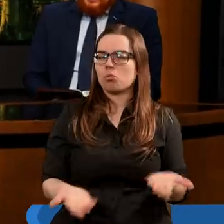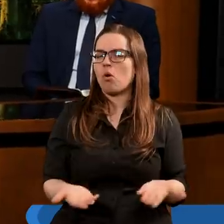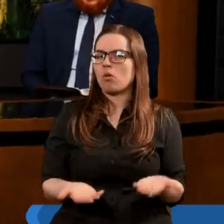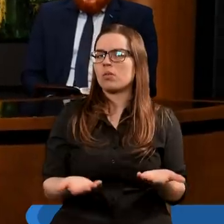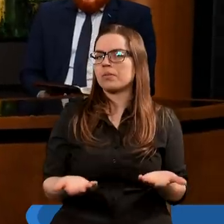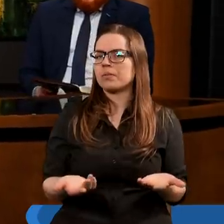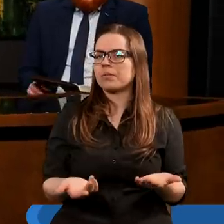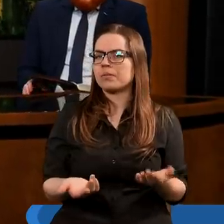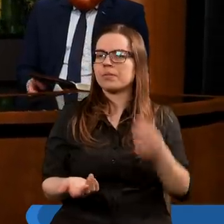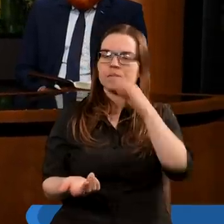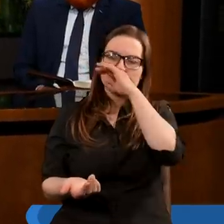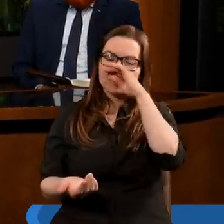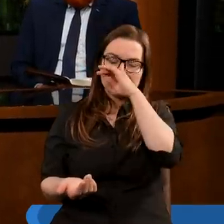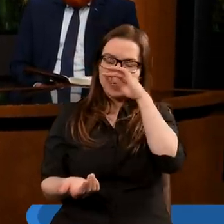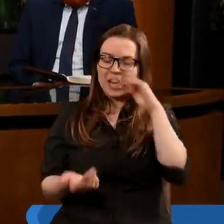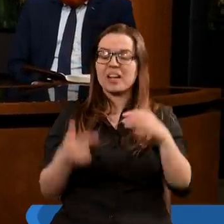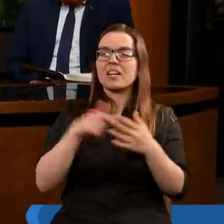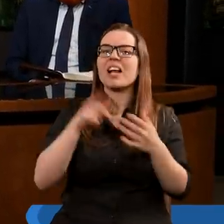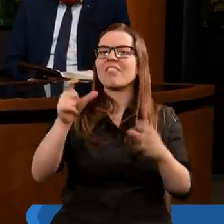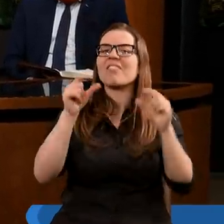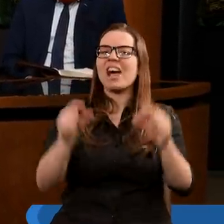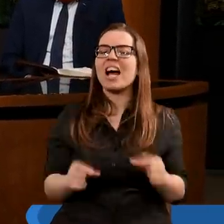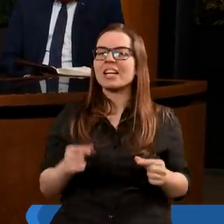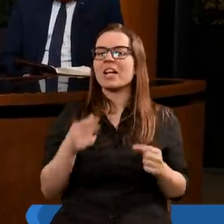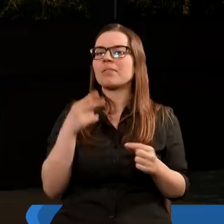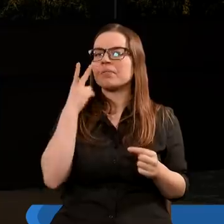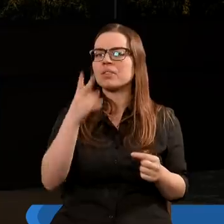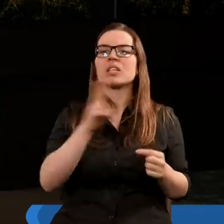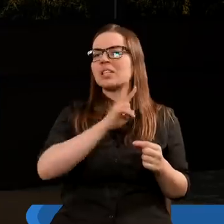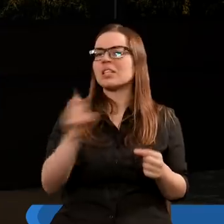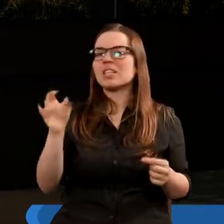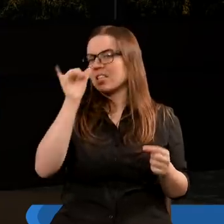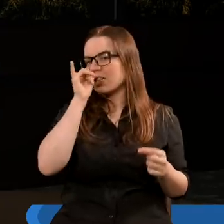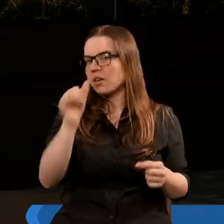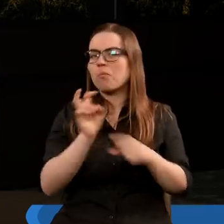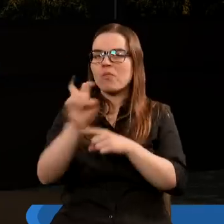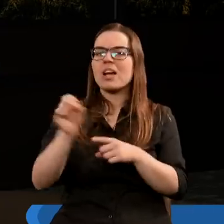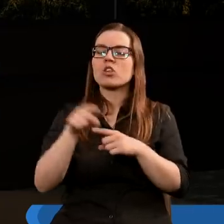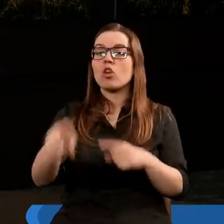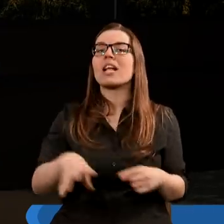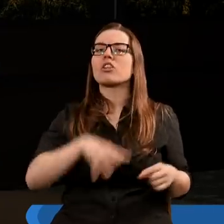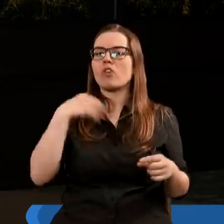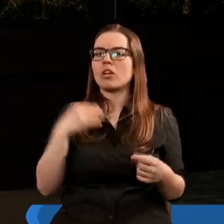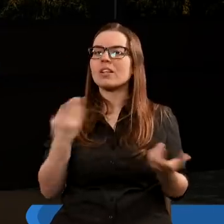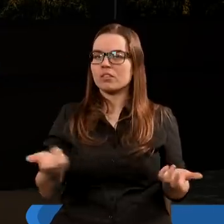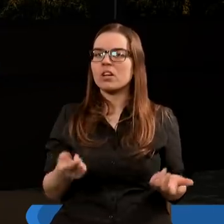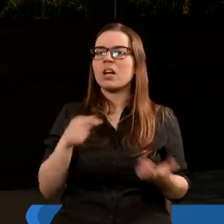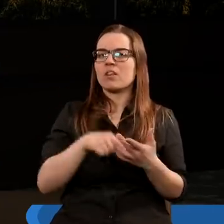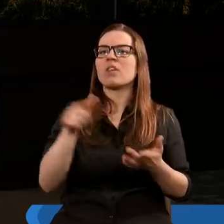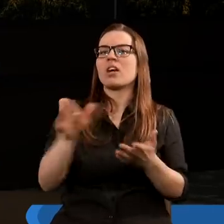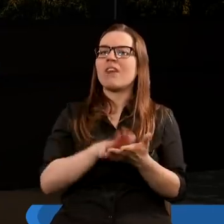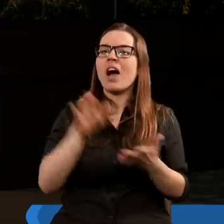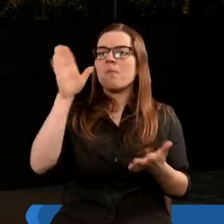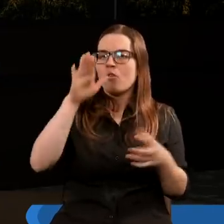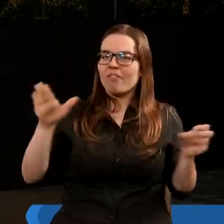Ja najbardziej zwróciłem uwagę na ten ósmy werset. I tu jest napisane, że nikt nie mógł wejść do tej świątyni. Mówiliśmy o tym, że chwała